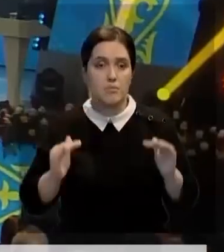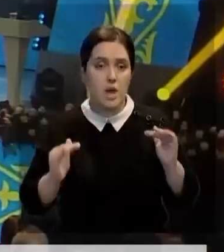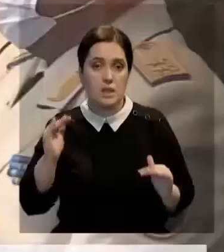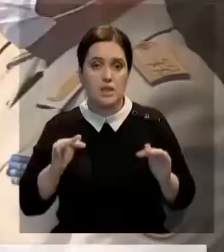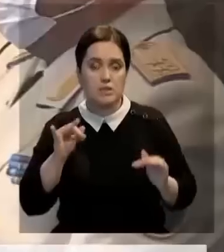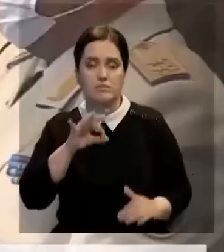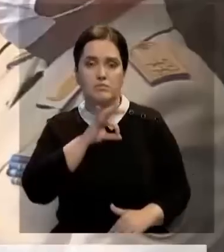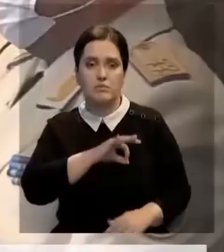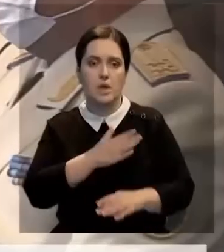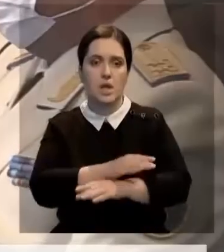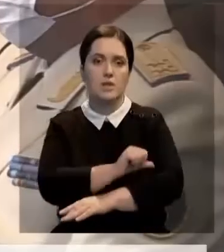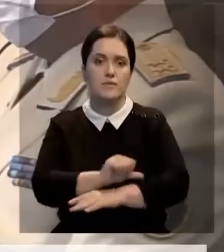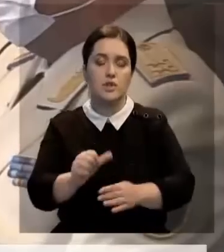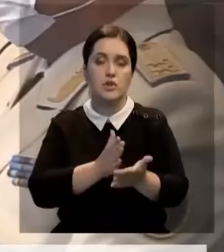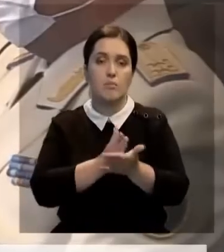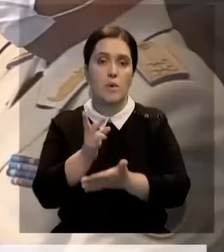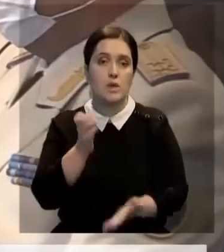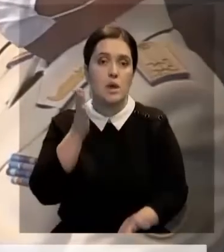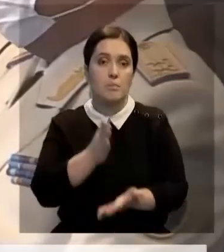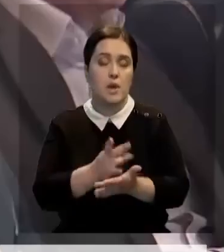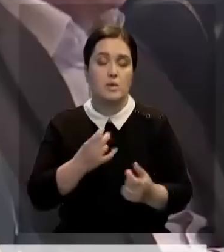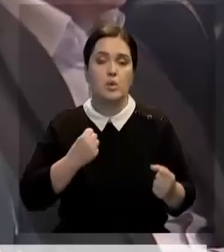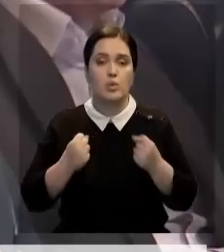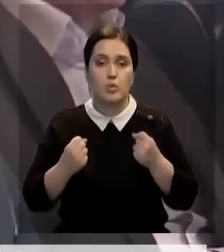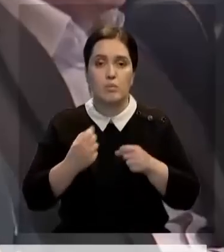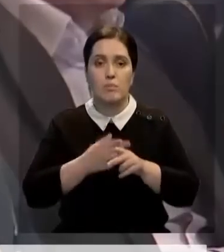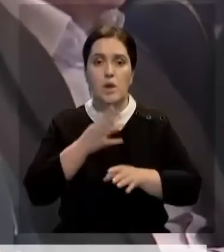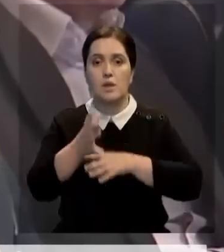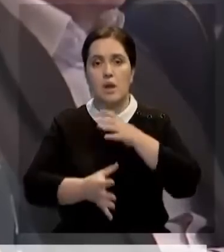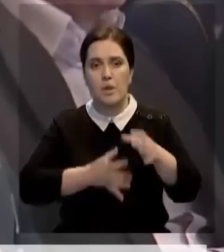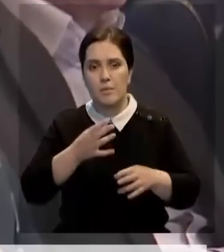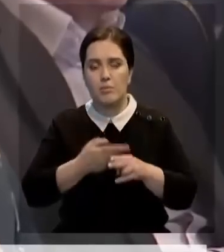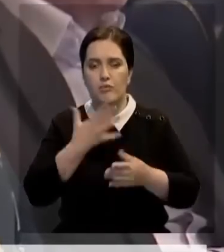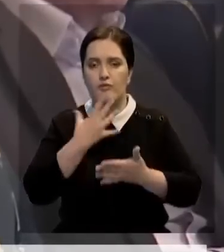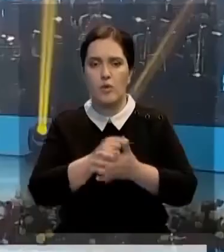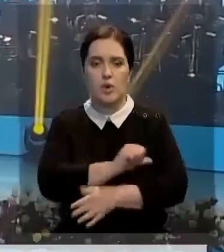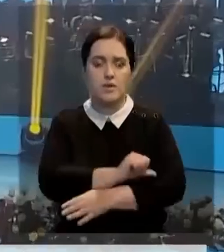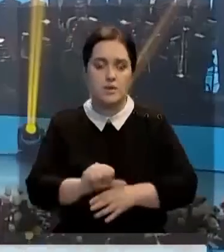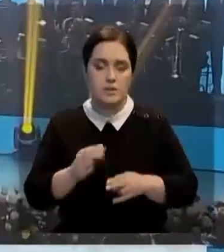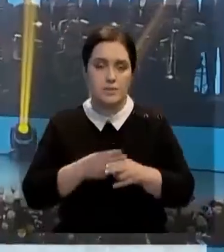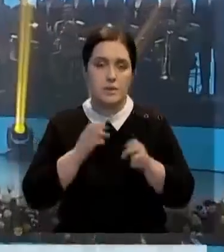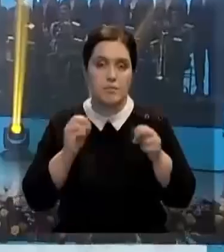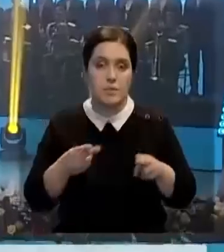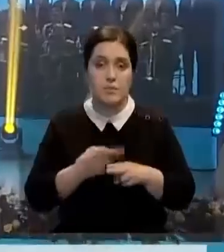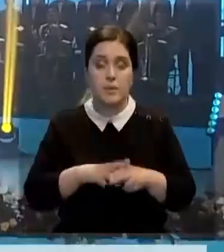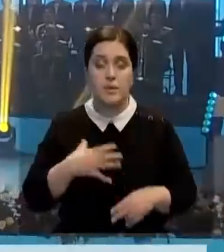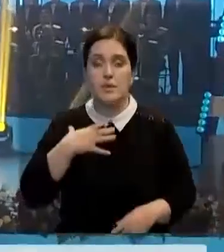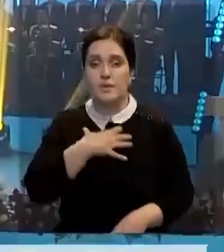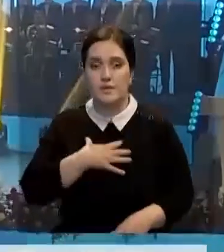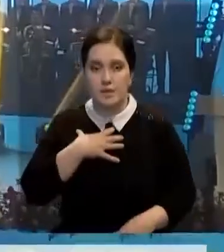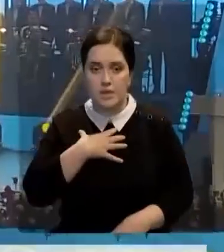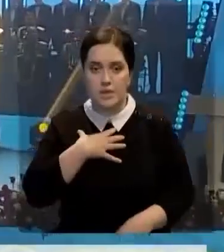конструктивную внешнюю политику, направленную на укрепление глобальной и региональной безопасности. Поэтому крайне важно